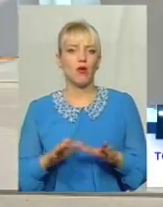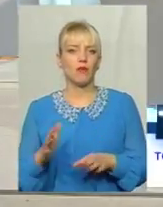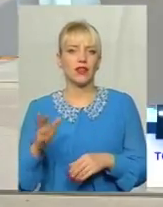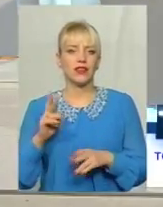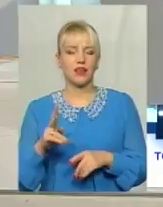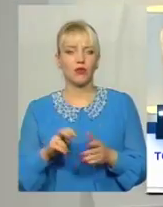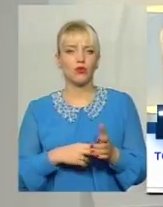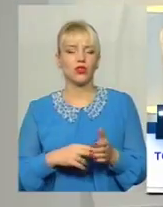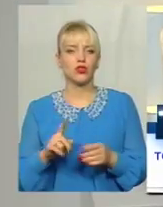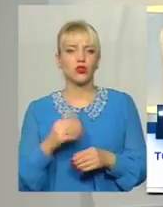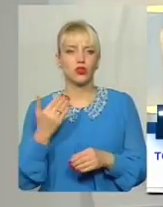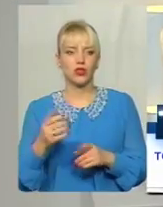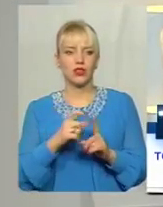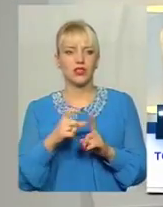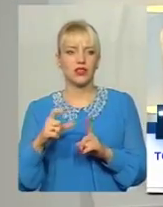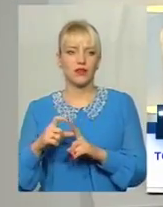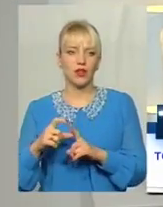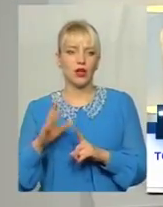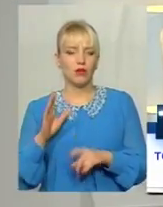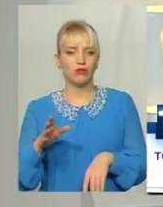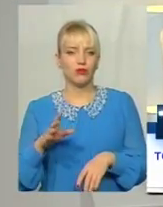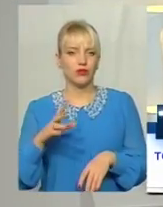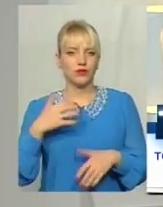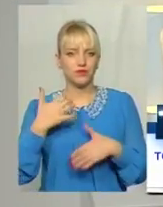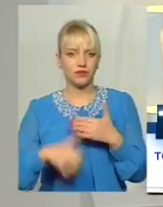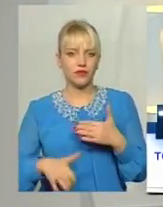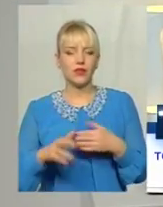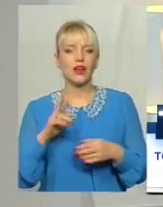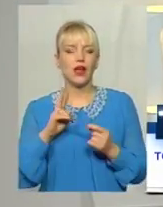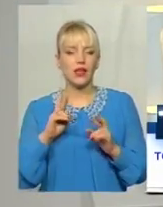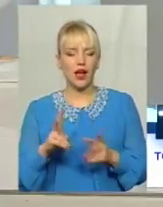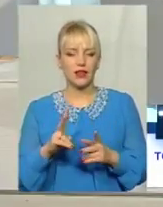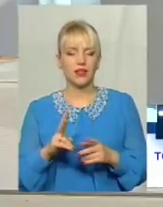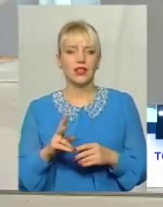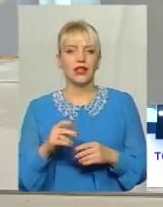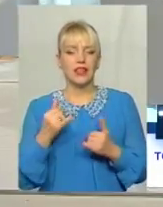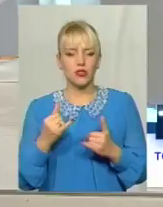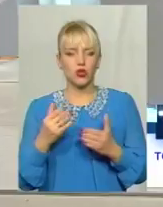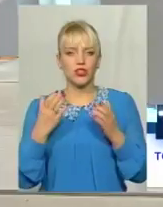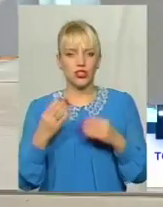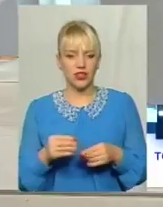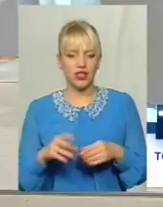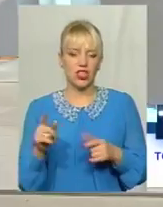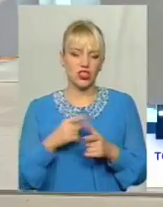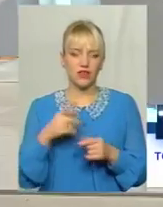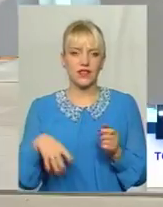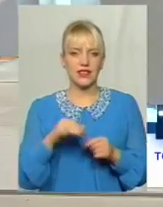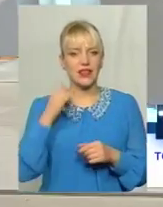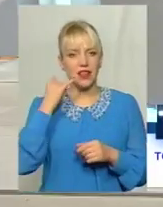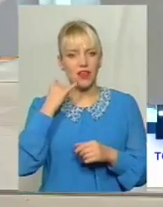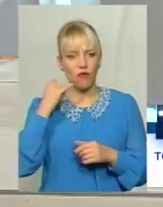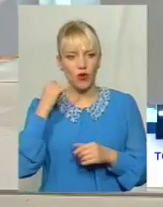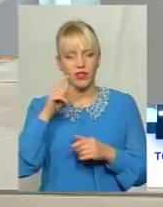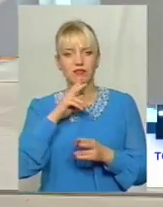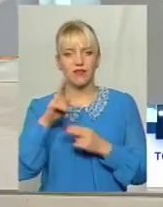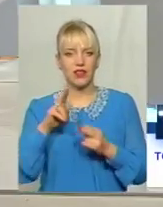бояться, що до їхніх слів Поставляться скептично На сьогоднішній день Чи всі заяви, з якими, ну власне, чи всі телефонні дзвінки